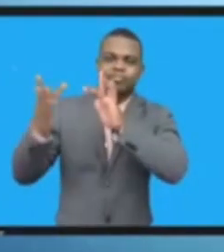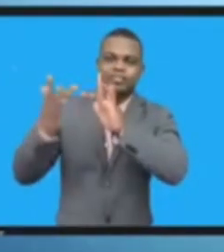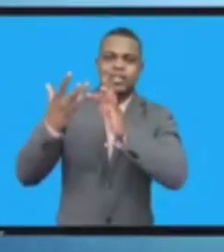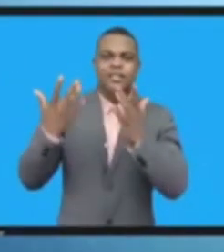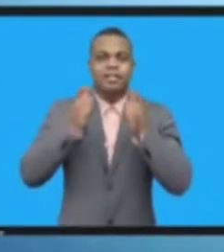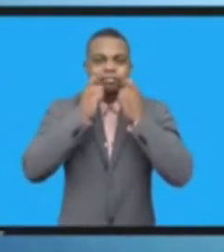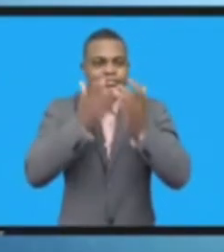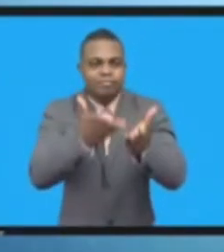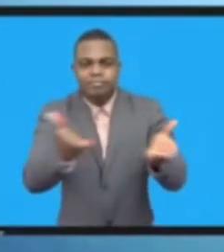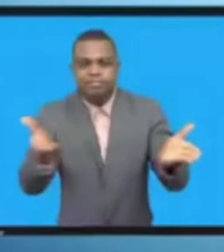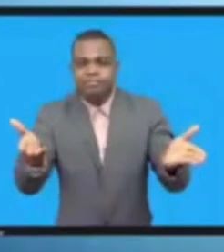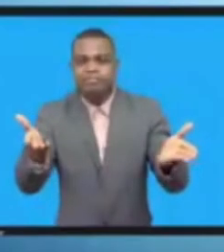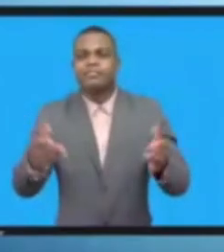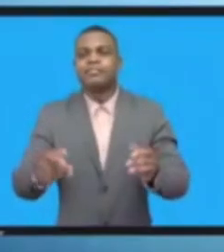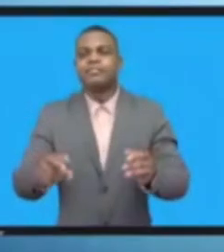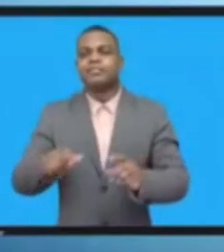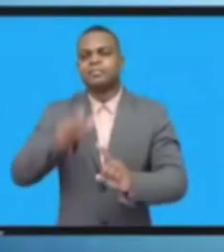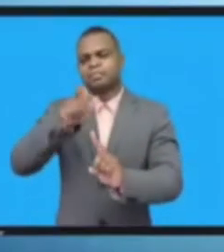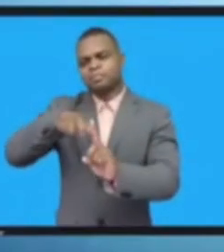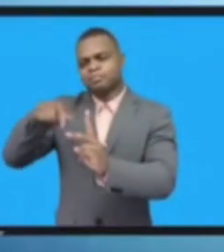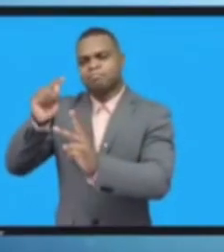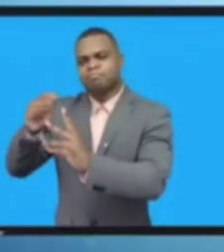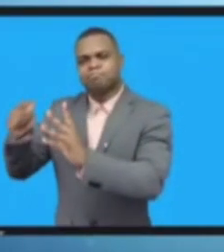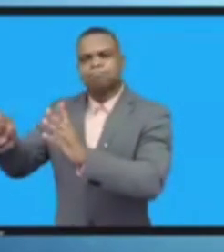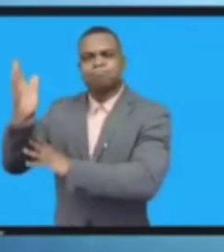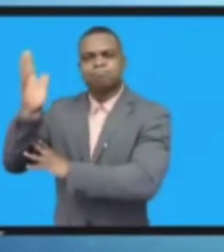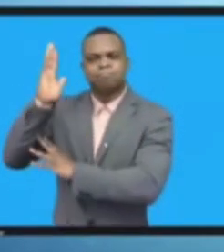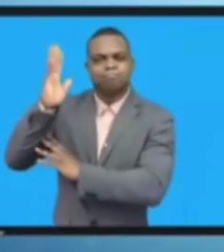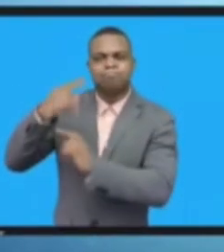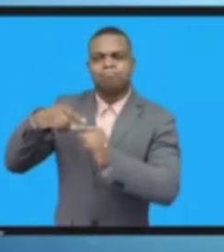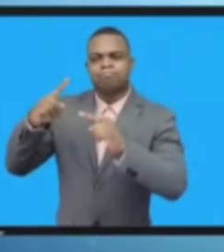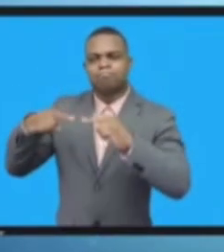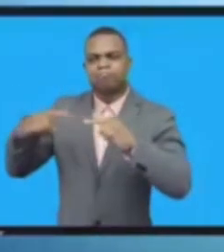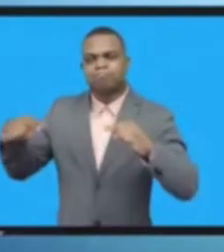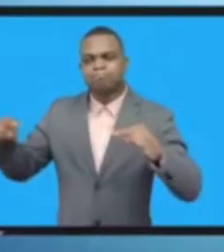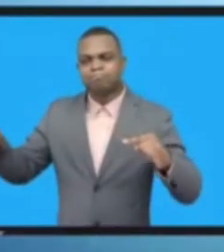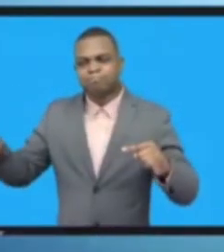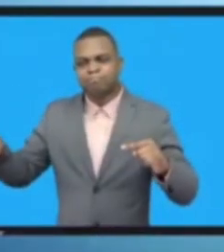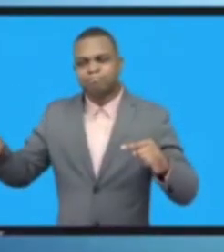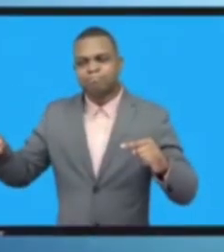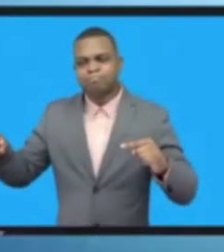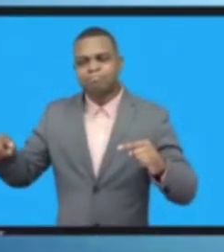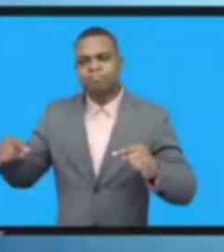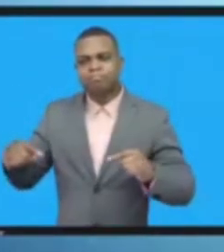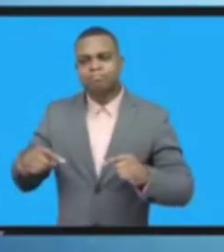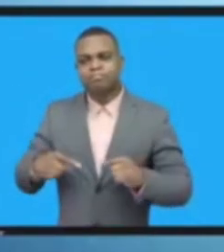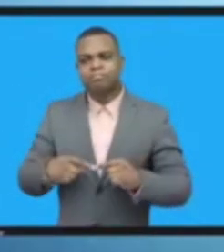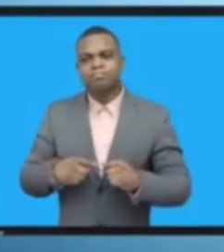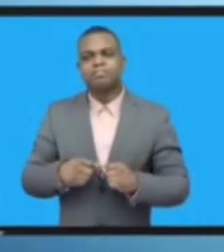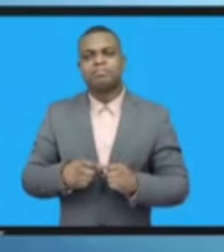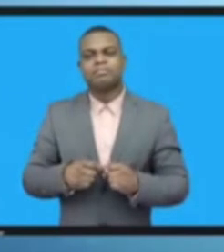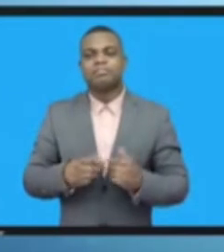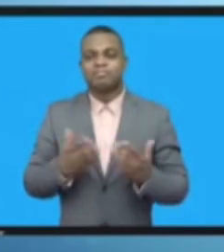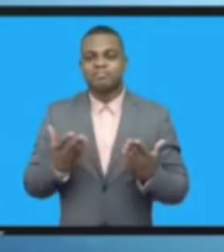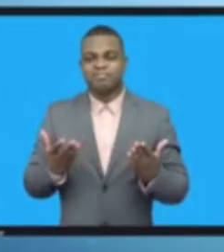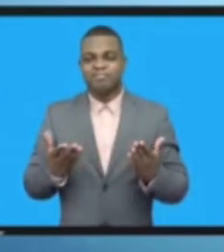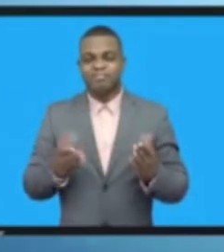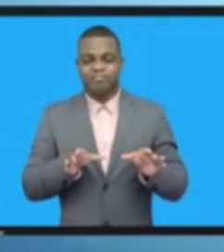امتناني لسخاء إثيوبيا التي تستضيفنا وأتوجأ وأمانة